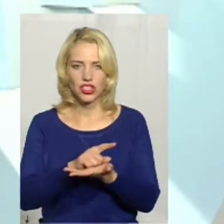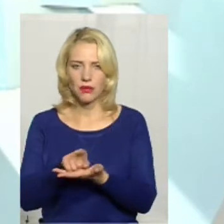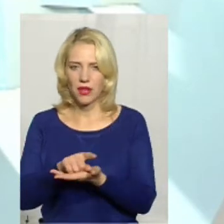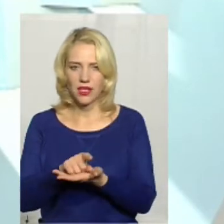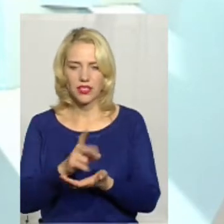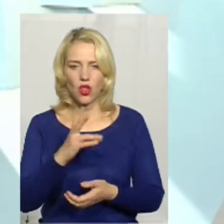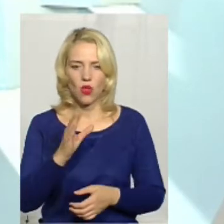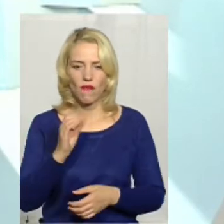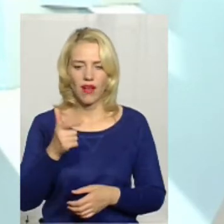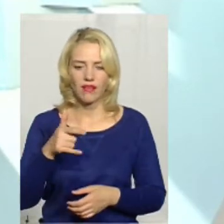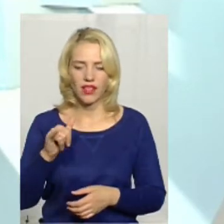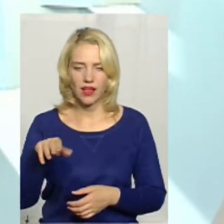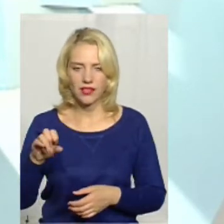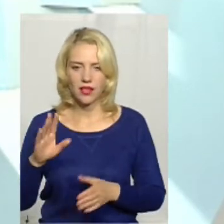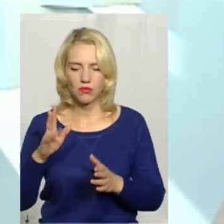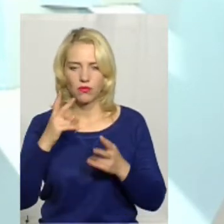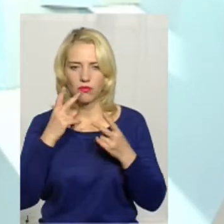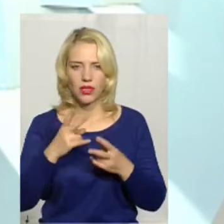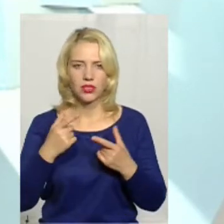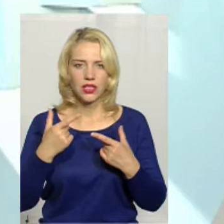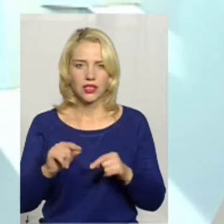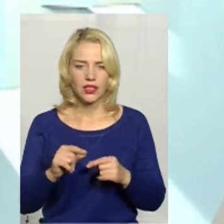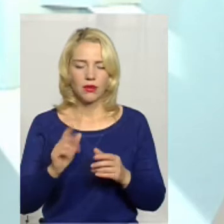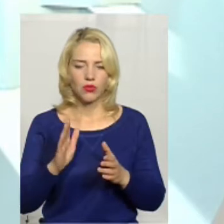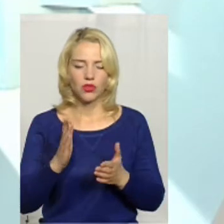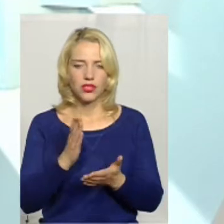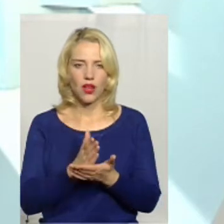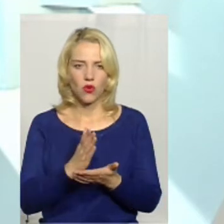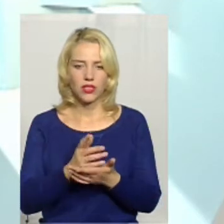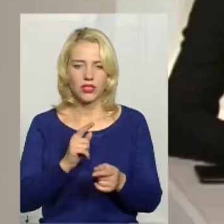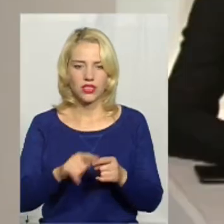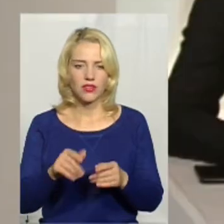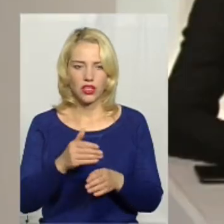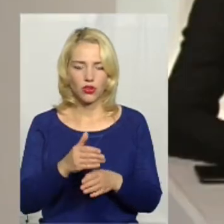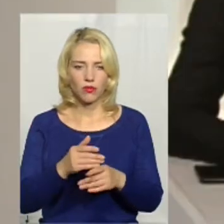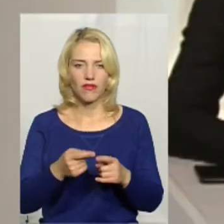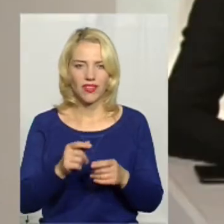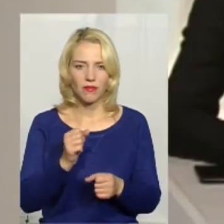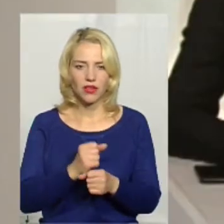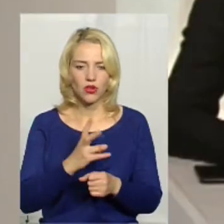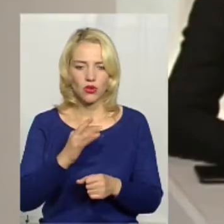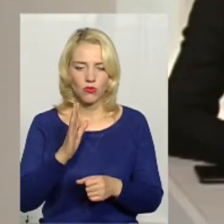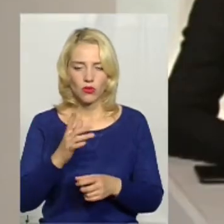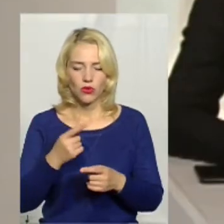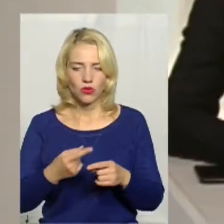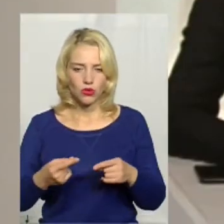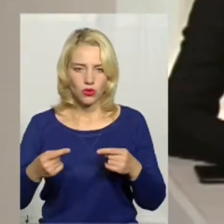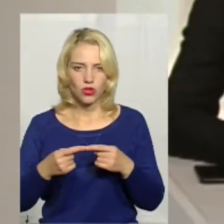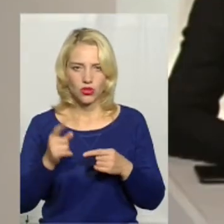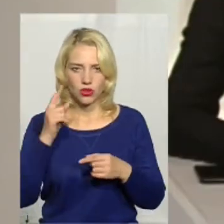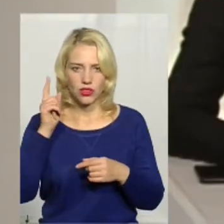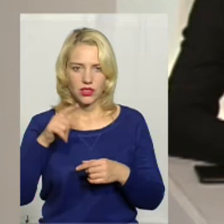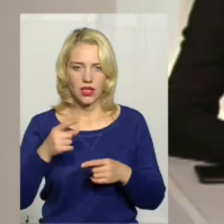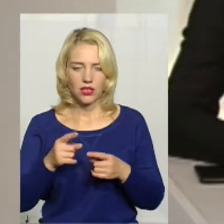ми будемо бачити, де знаходиться швидка допомога, в якому вона зараз працює, але ми будемо більш точно знати. Тому